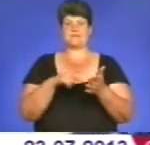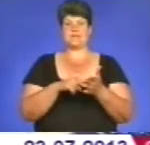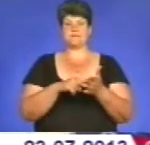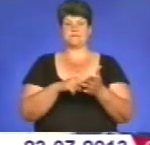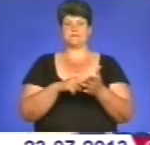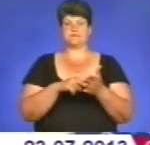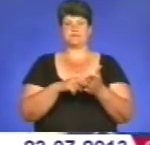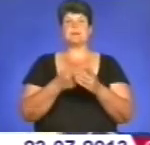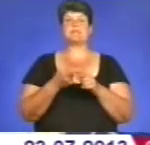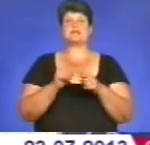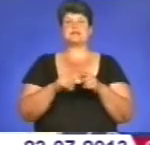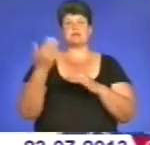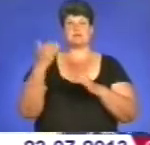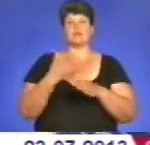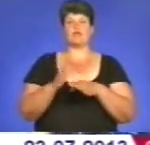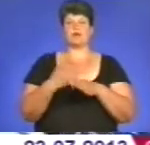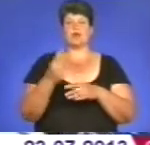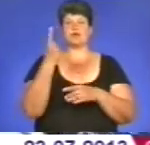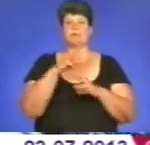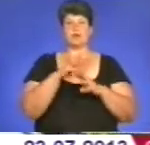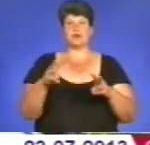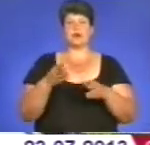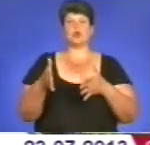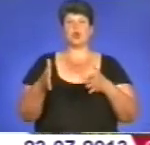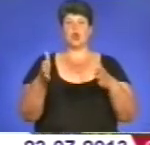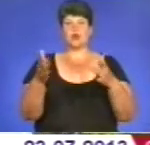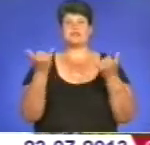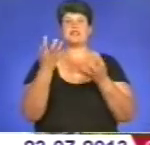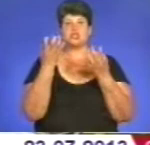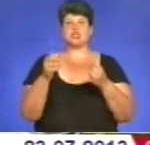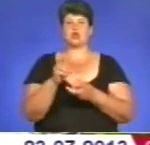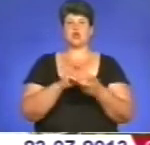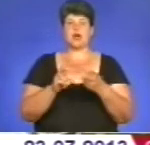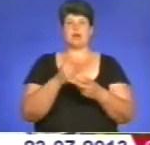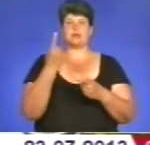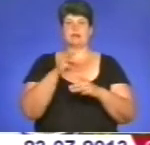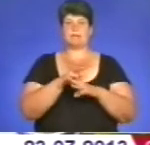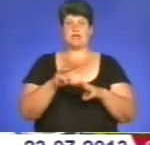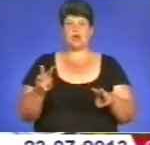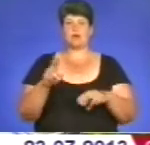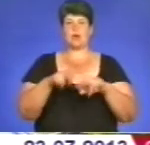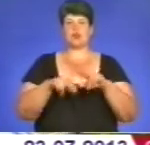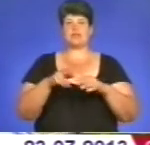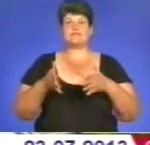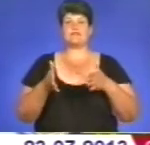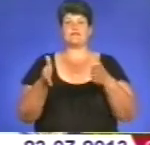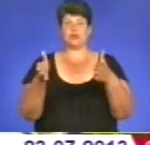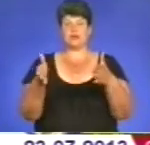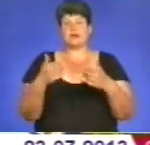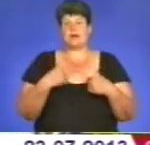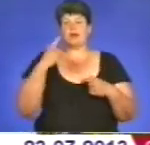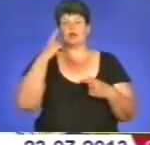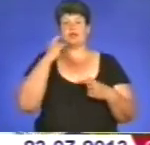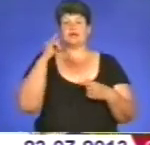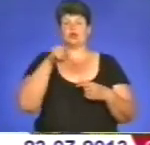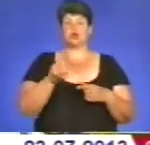Перед цим було виділено мільйон на дороги, зараз ми ще мільйон шукаємо, буде виділено для будівництва доріг. Думаю, що для того,